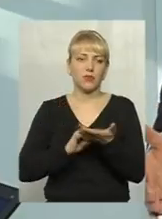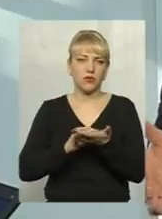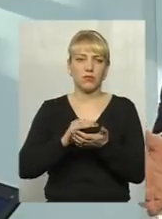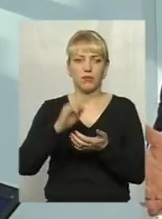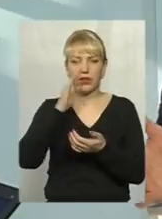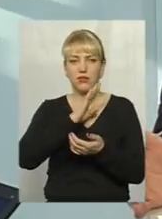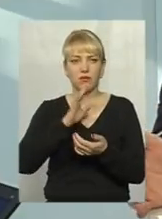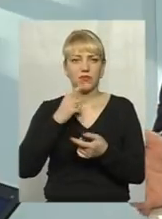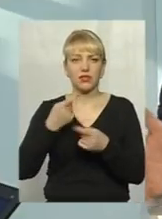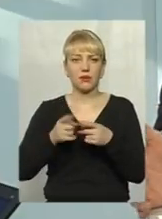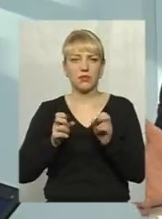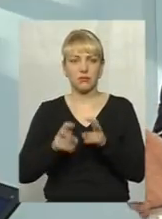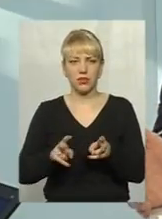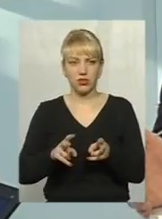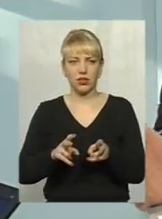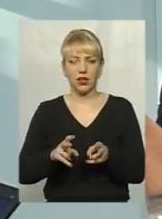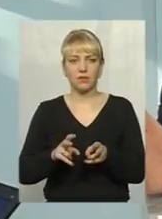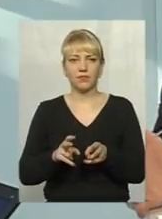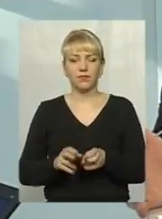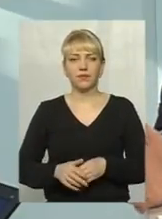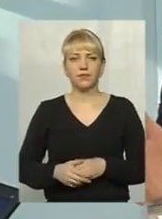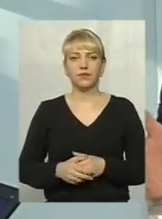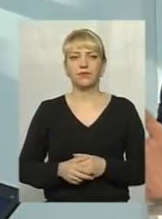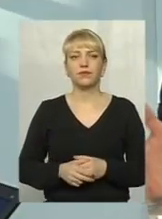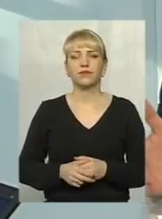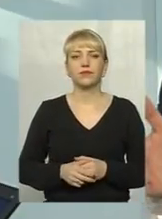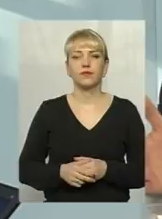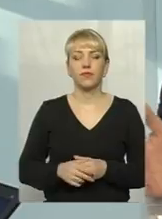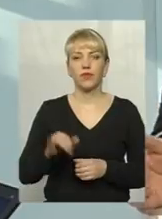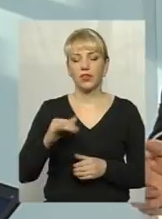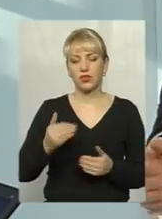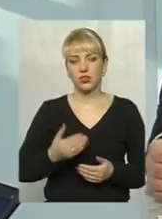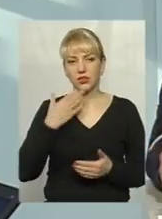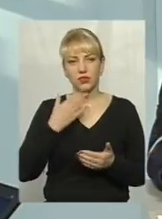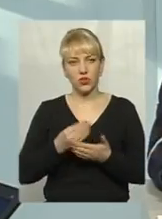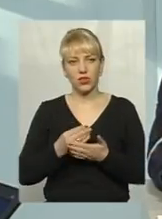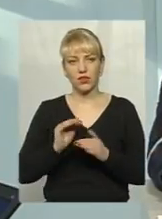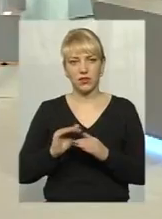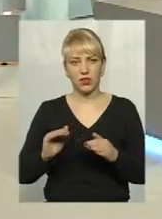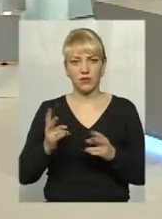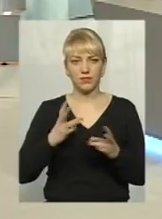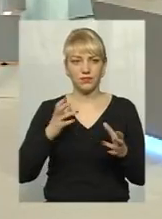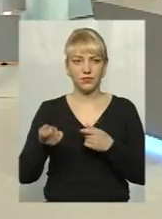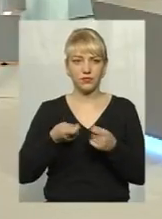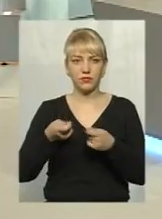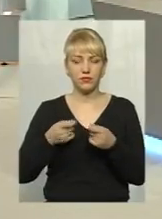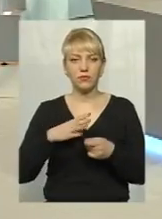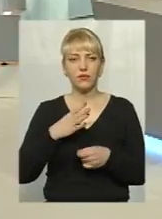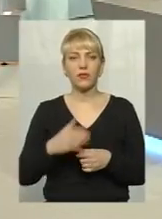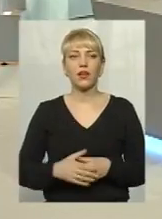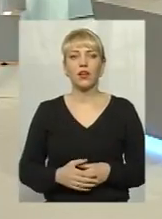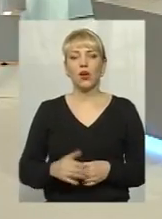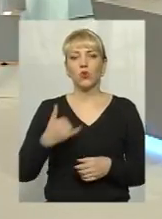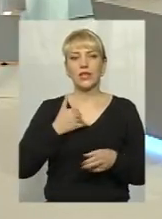розказати, що це небезпечно. Не наражайте себе на небезпеку і життя своїх дітей. Ване Андрію, на сам кінець у нас